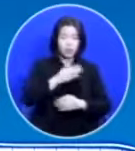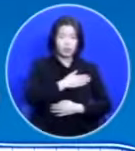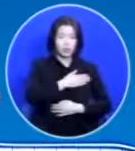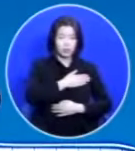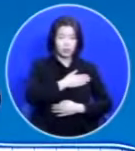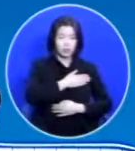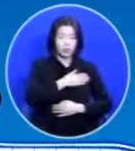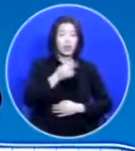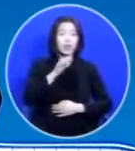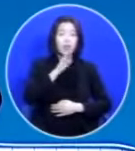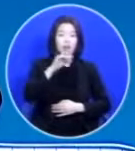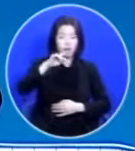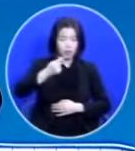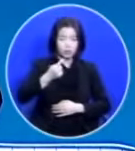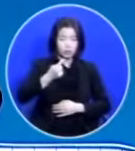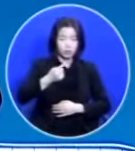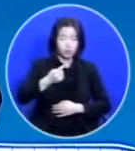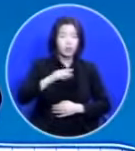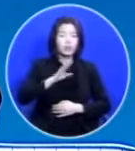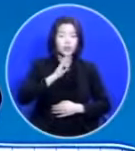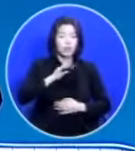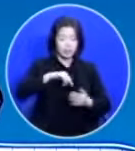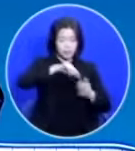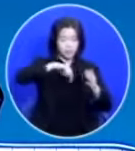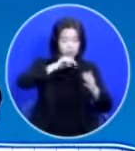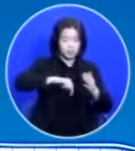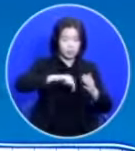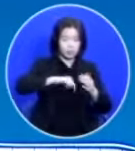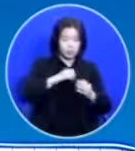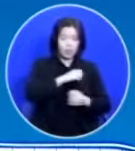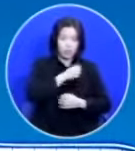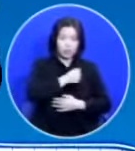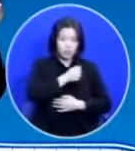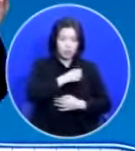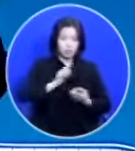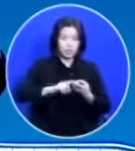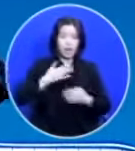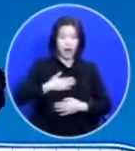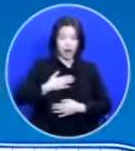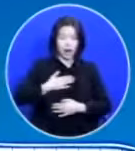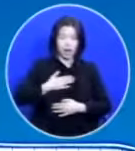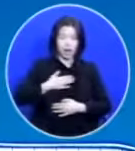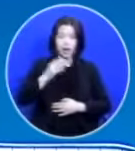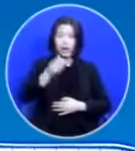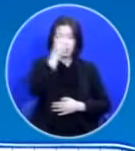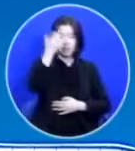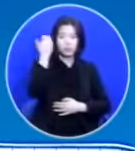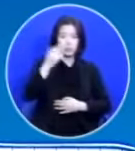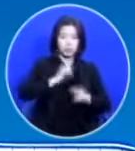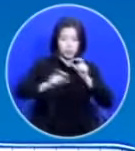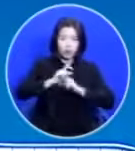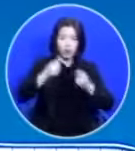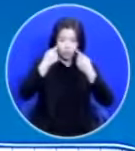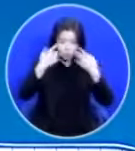얹어봐도 심장이 내 속에서 뛰고 있구나 여러분 성령님은 더 분명합니다